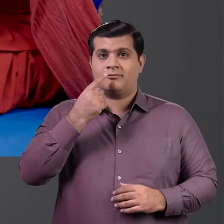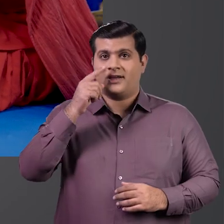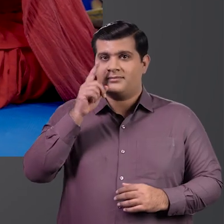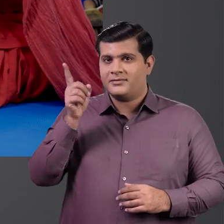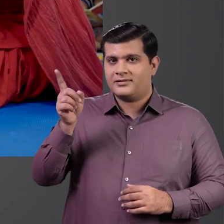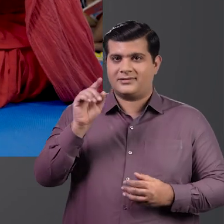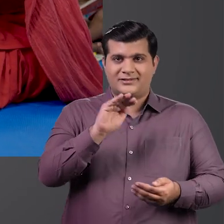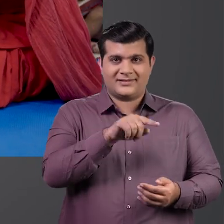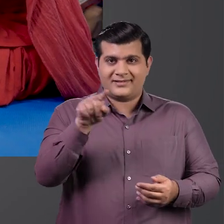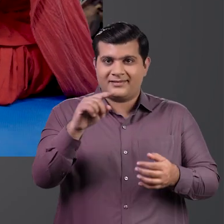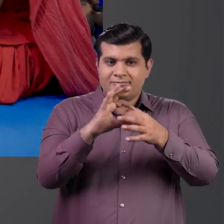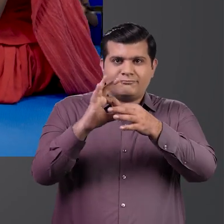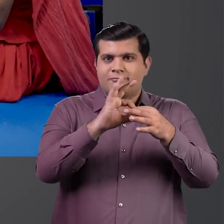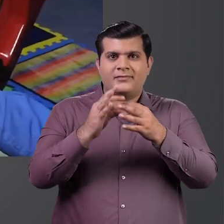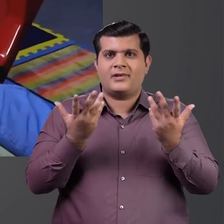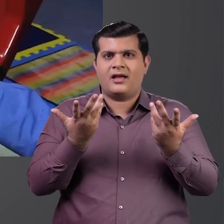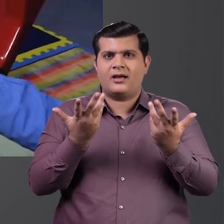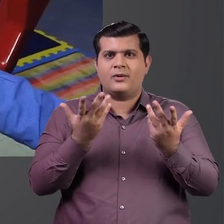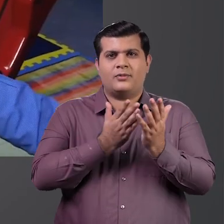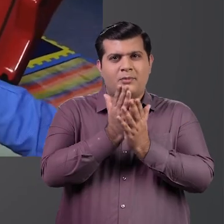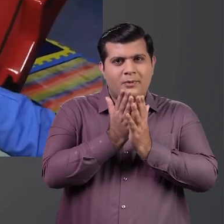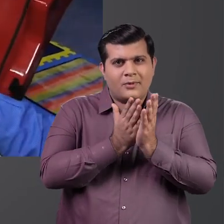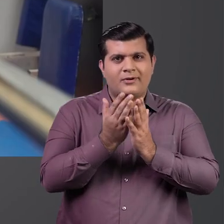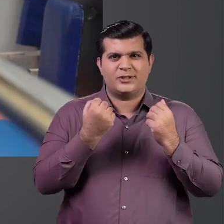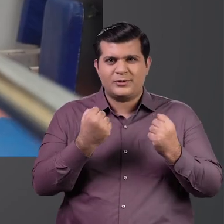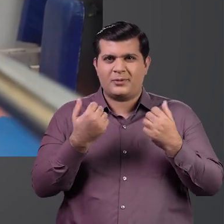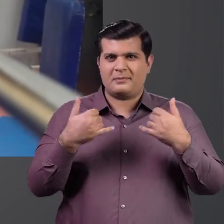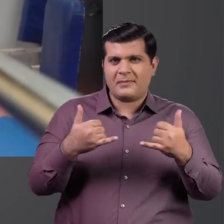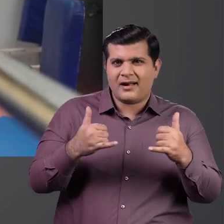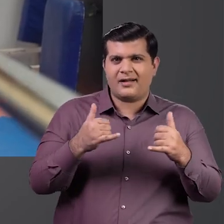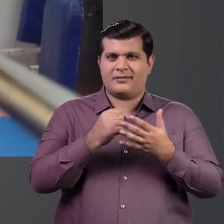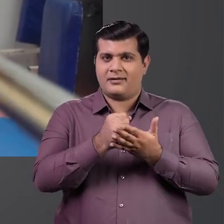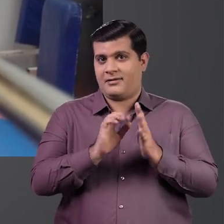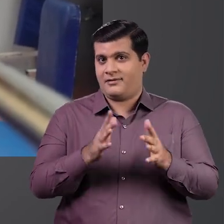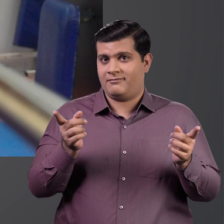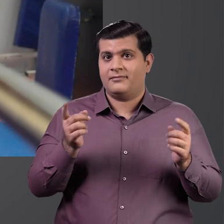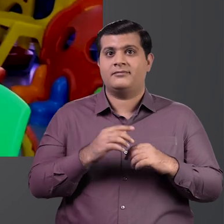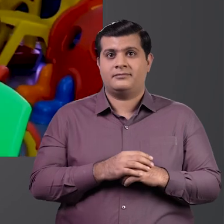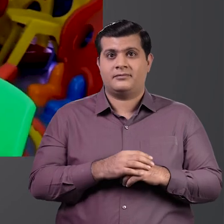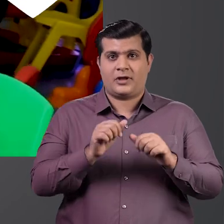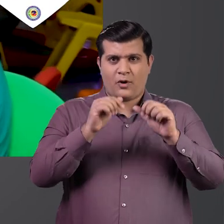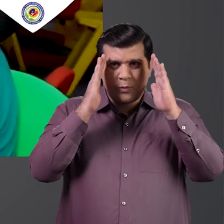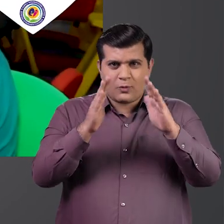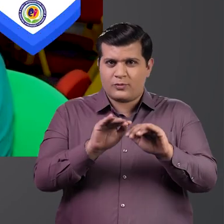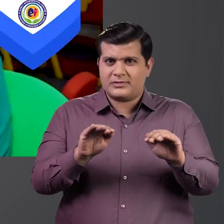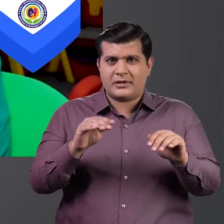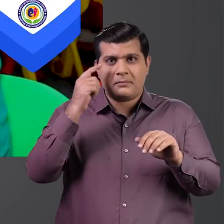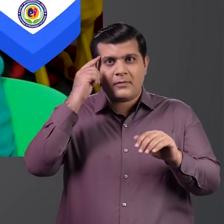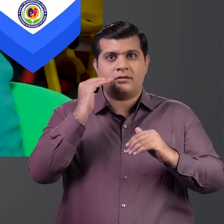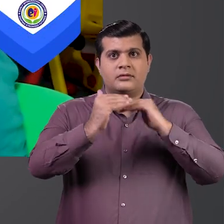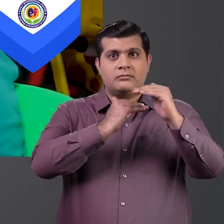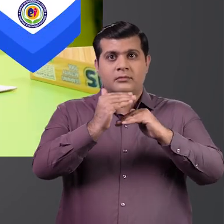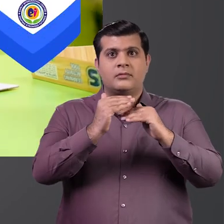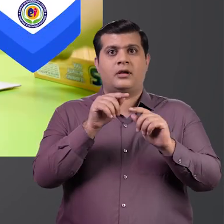माता-पिता और बच्चों की बांडिंग को मजबूत करने के लिए कई एक्टिविटीज कराई जाती है और आटिस्टिक बच्चों के